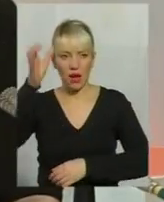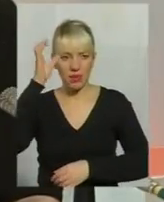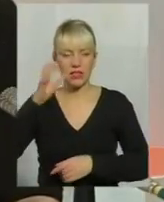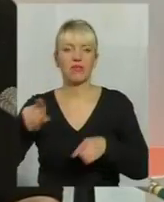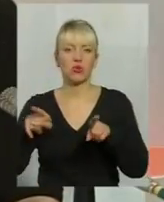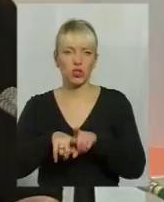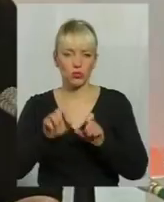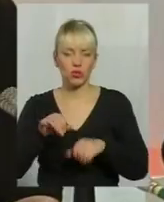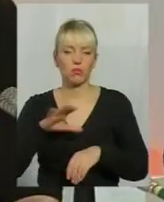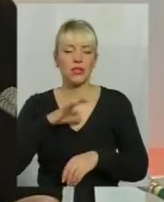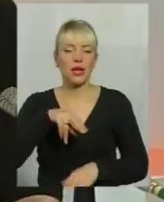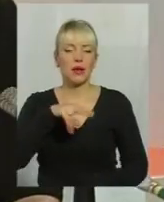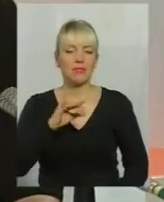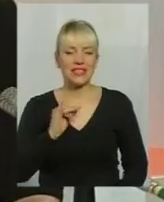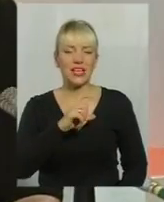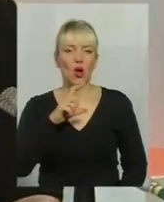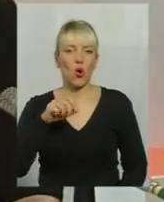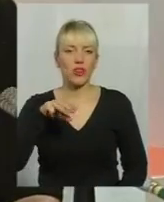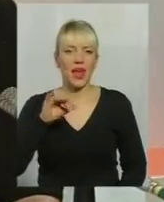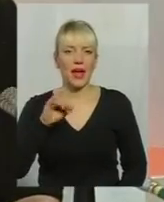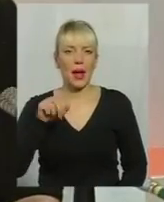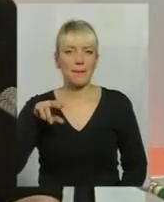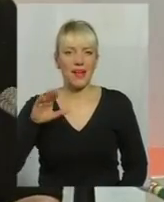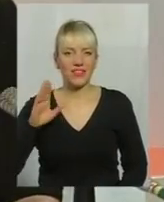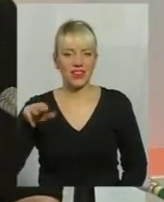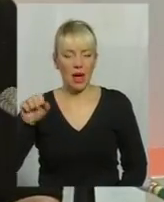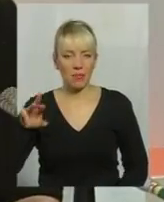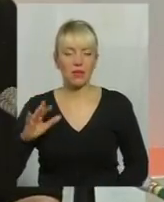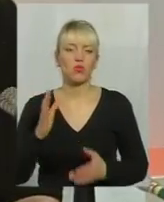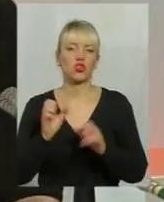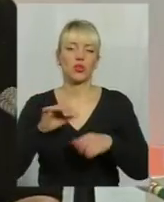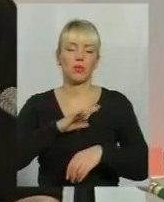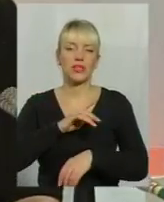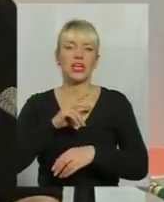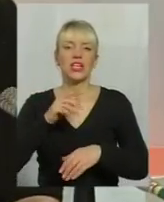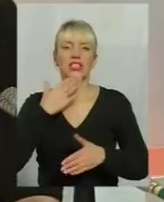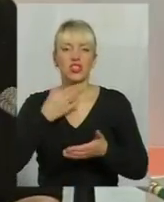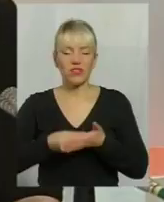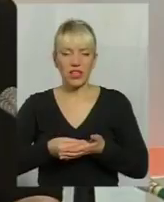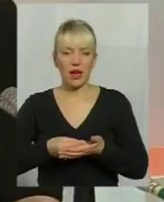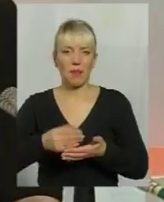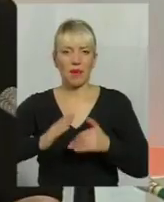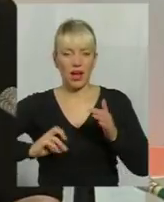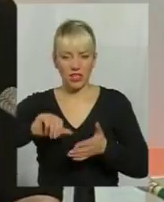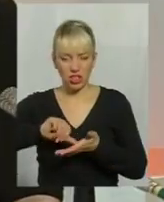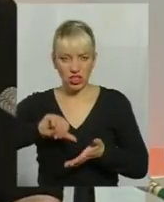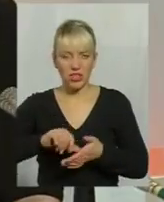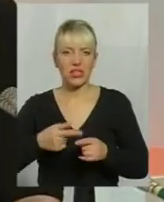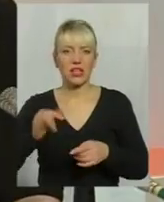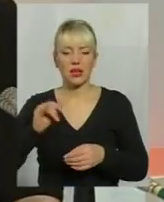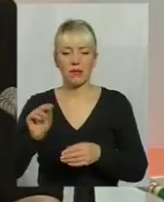і приймати в частній практиці, але при цьому вони можуть прописувати медикаменту, і